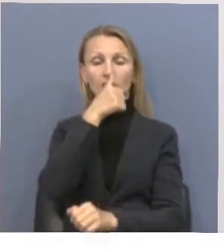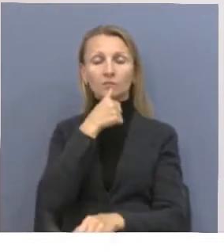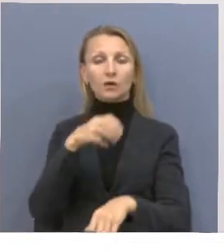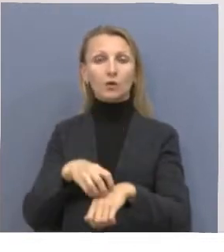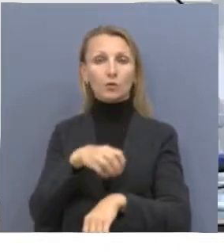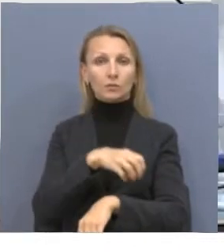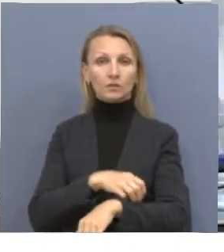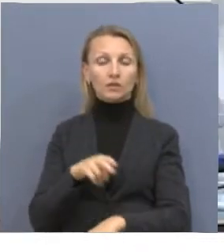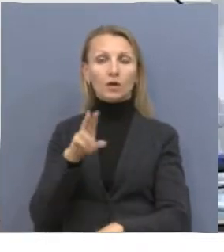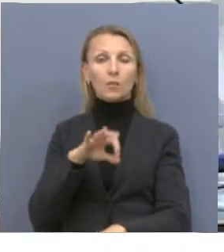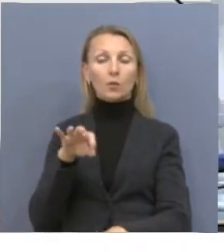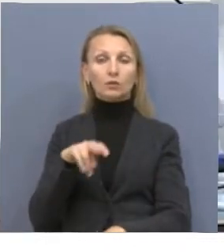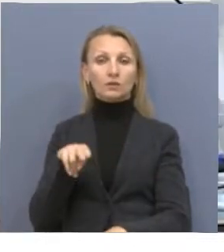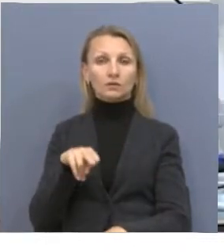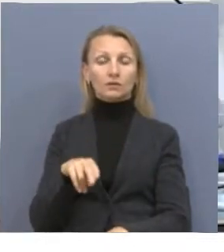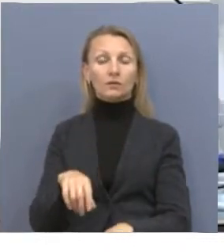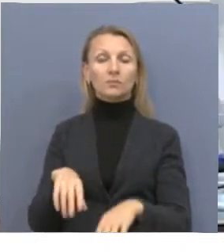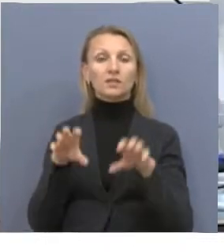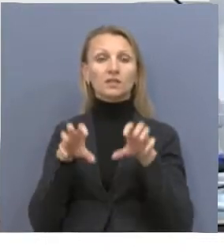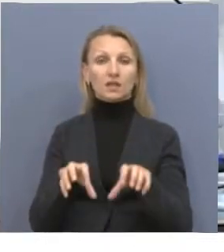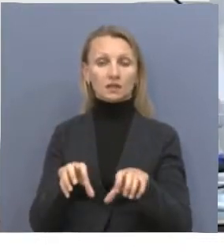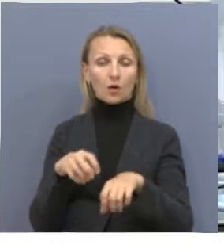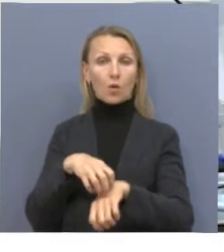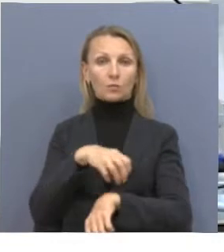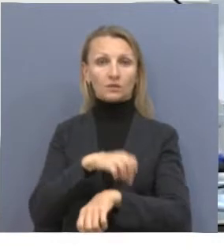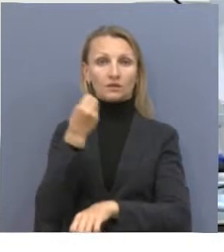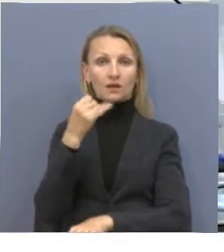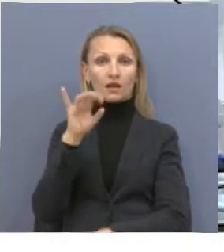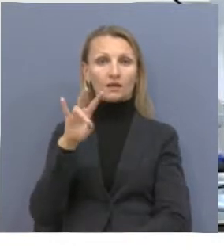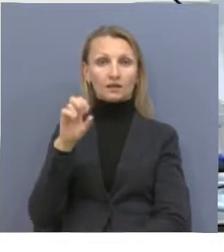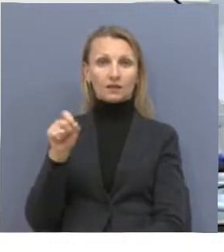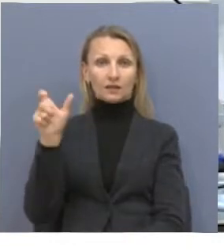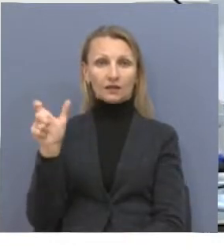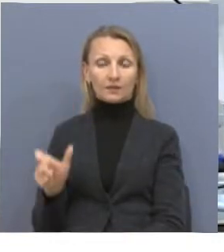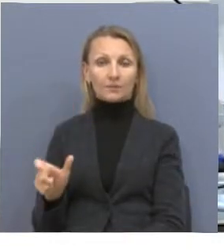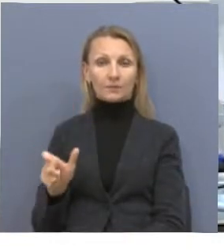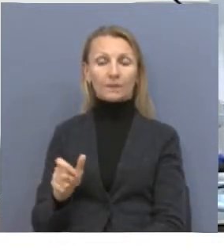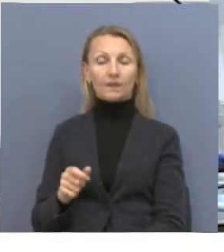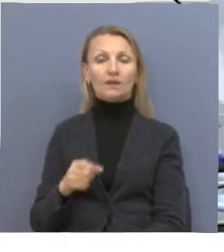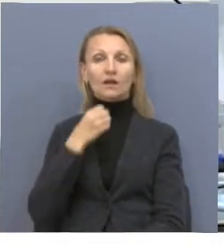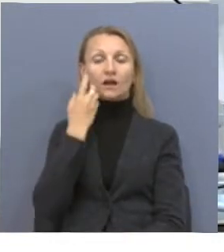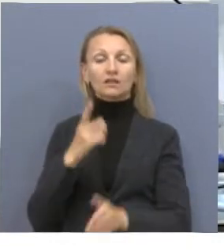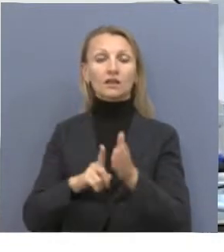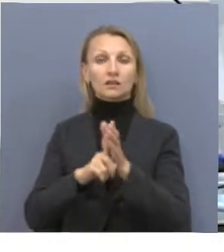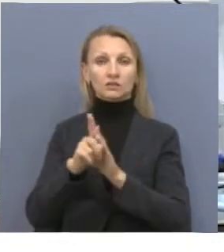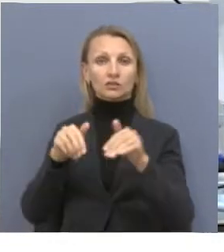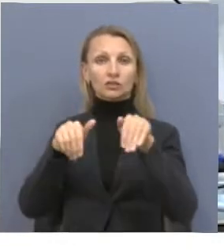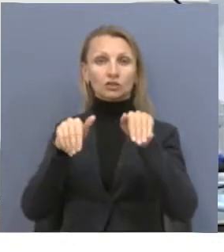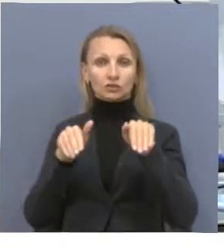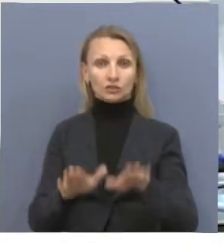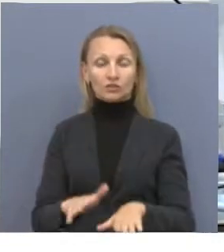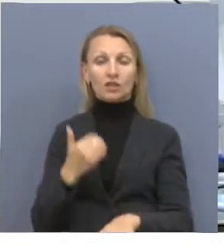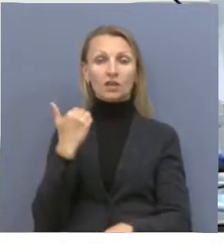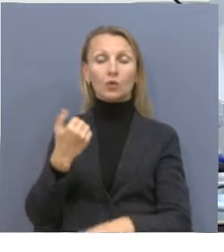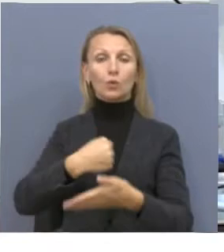заместителя Акима Айна Ермековны. После того, как это все выносится решение, по их утверждению уже